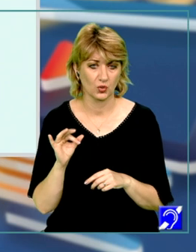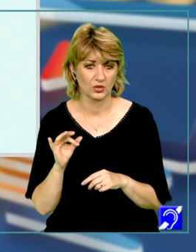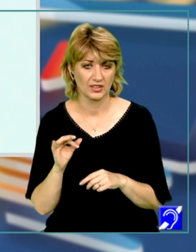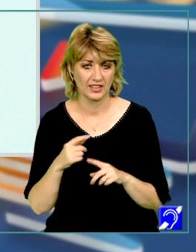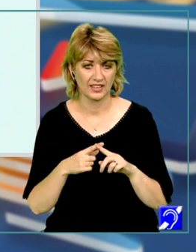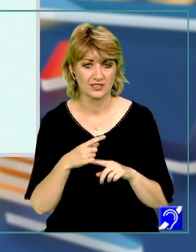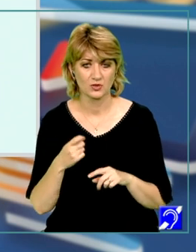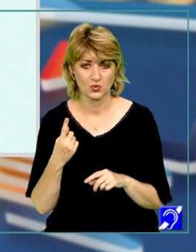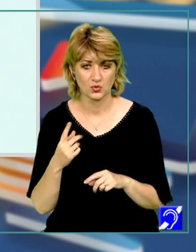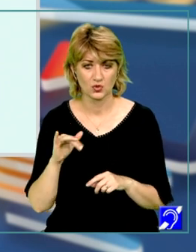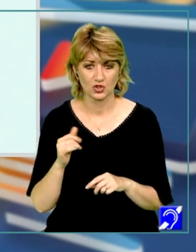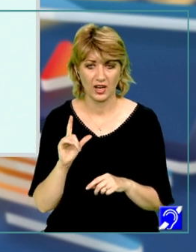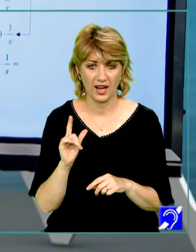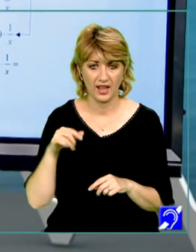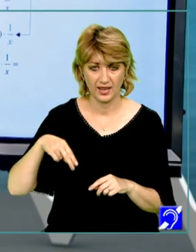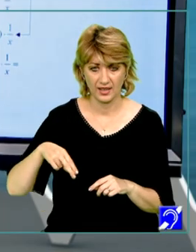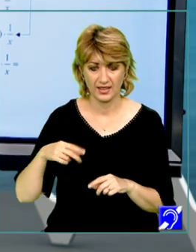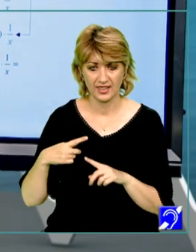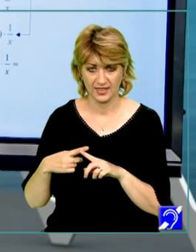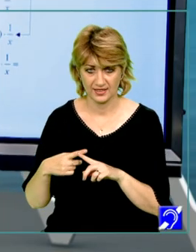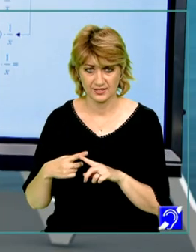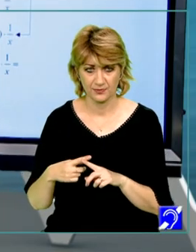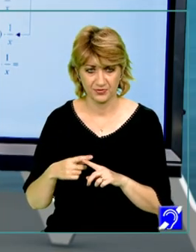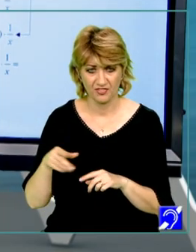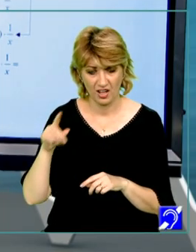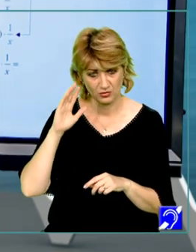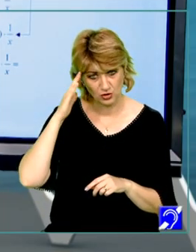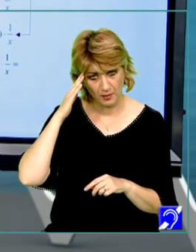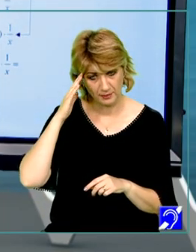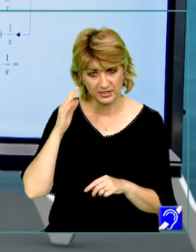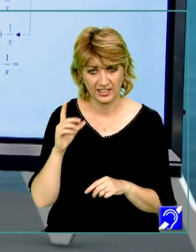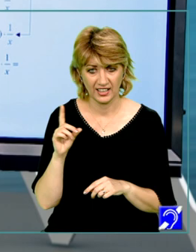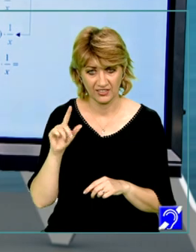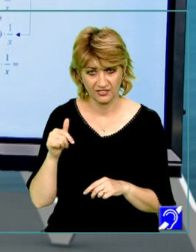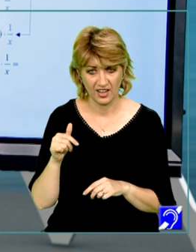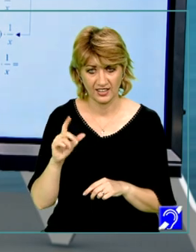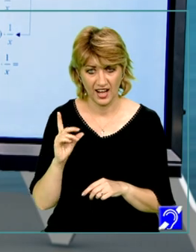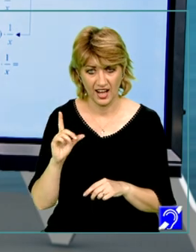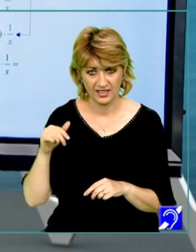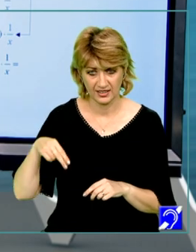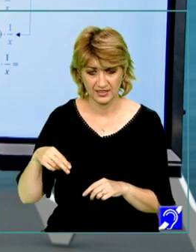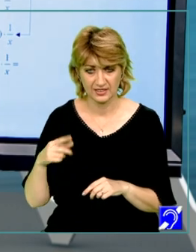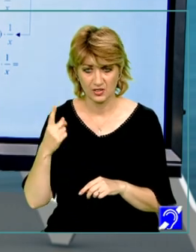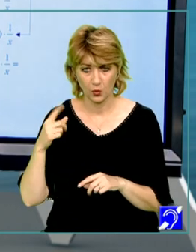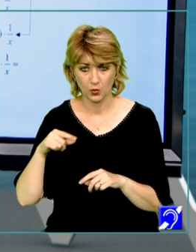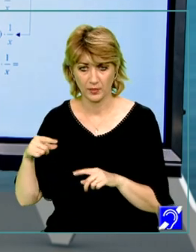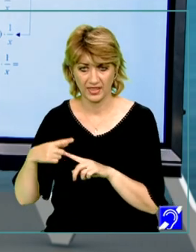-1 și ln de X, reamintim că derivata funcției logaritmul natural este 1 pe X,